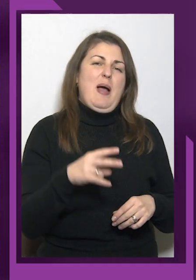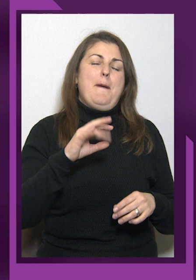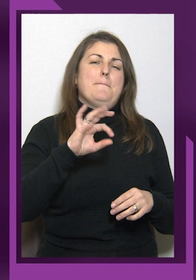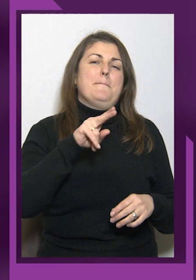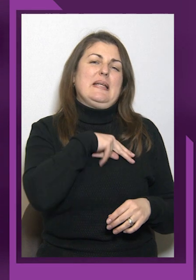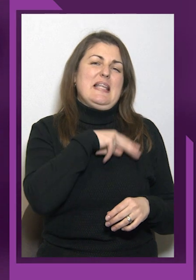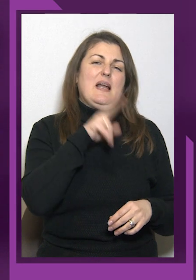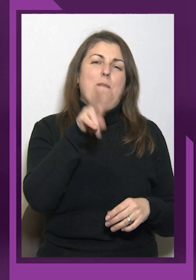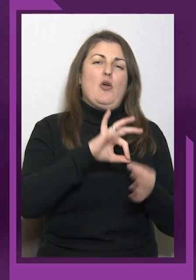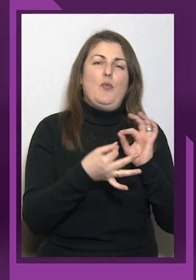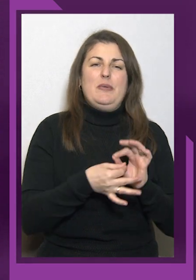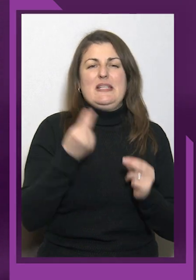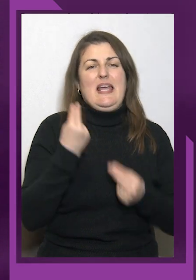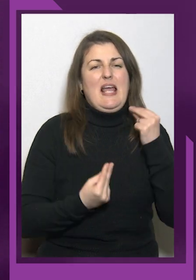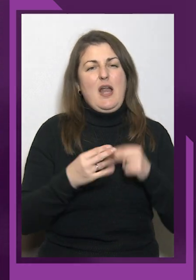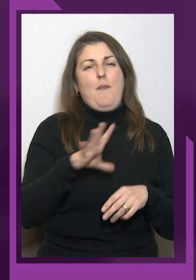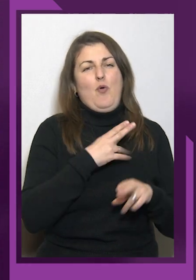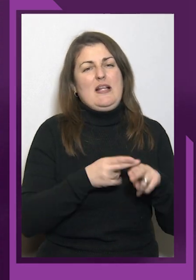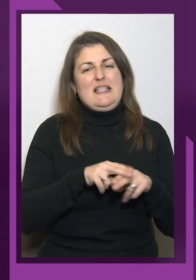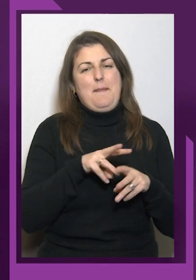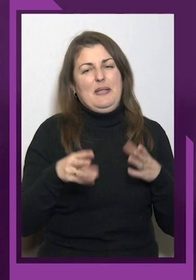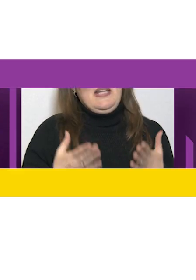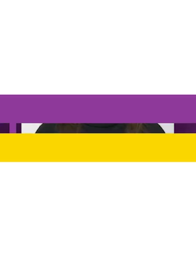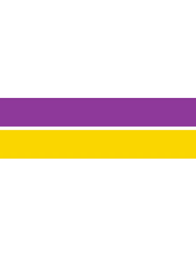нашому ефірі, і ми продовжуємо.